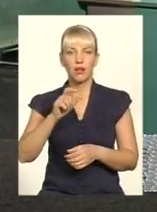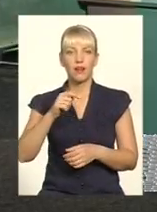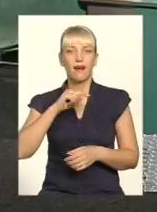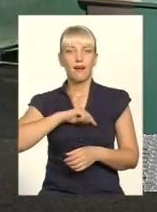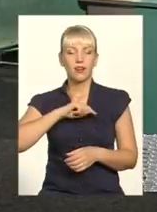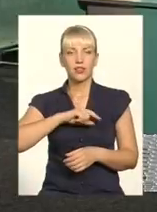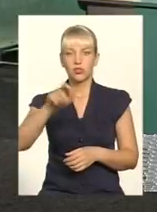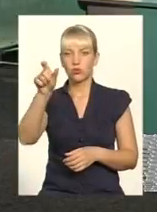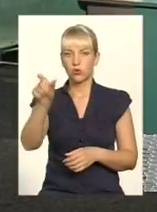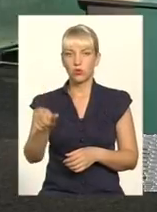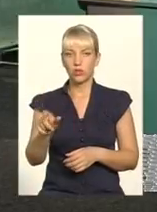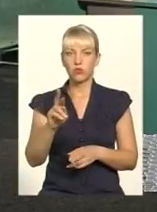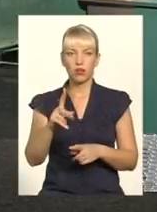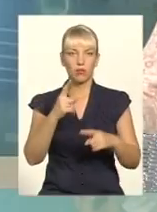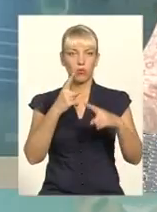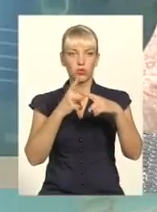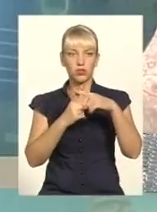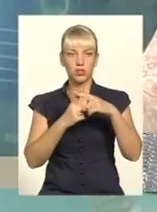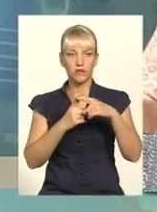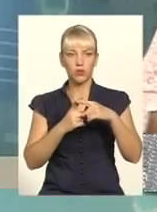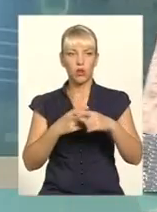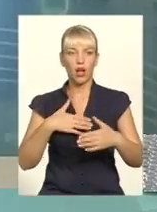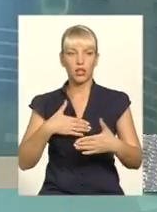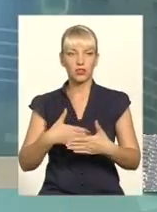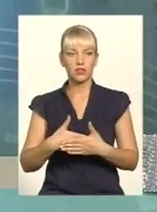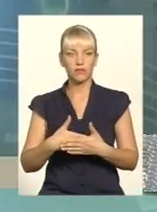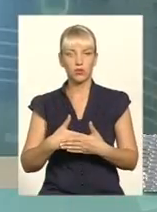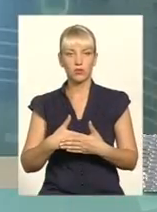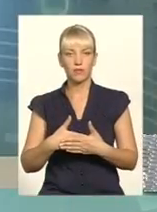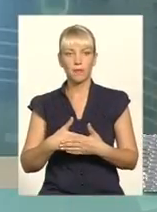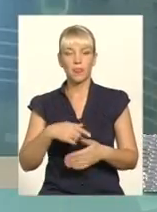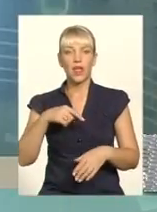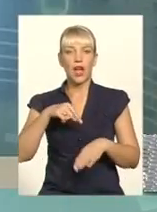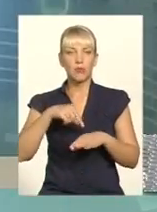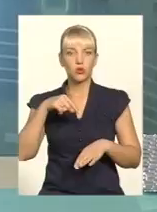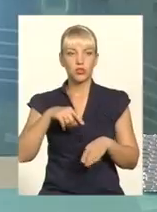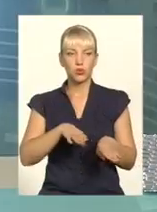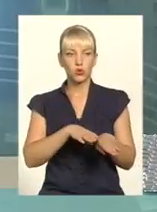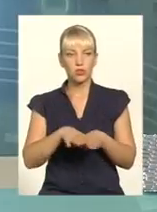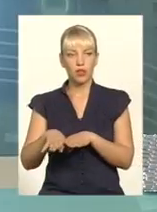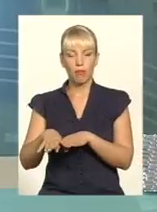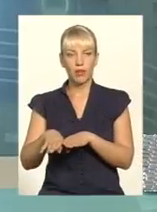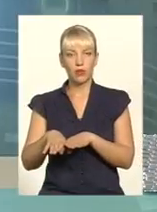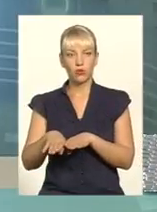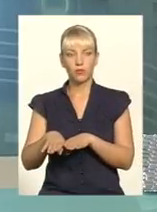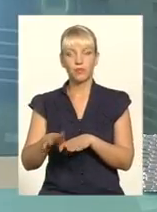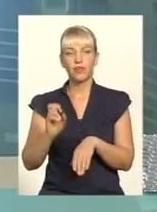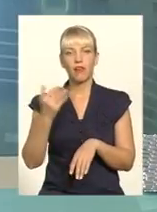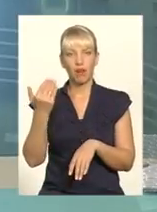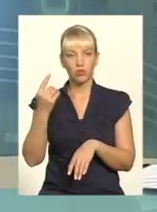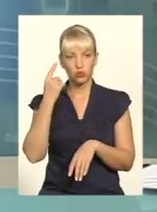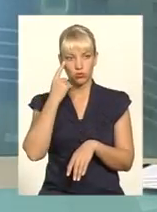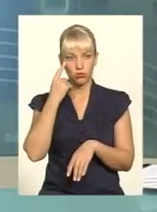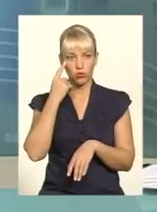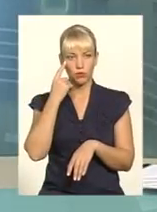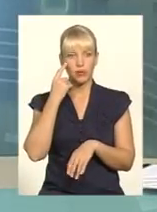як позитивну, активну, емоційну, стабільну, на вашу думку,